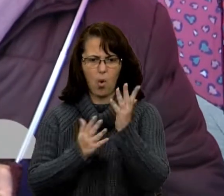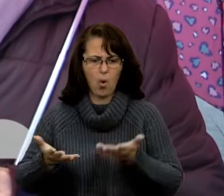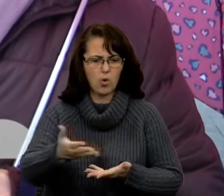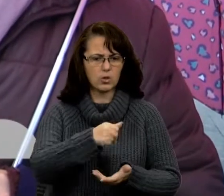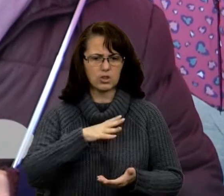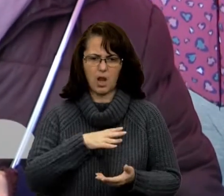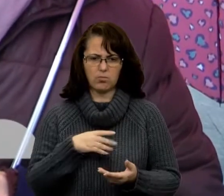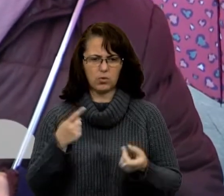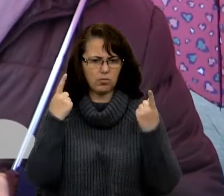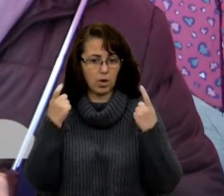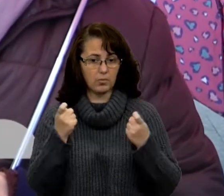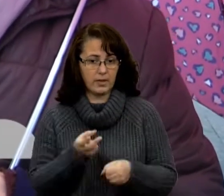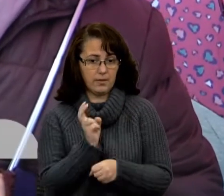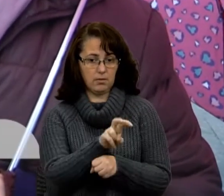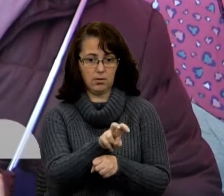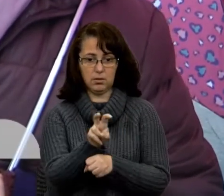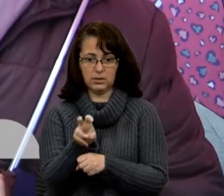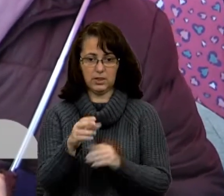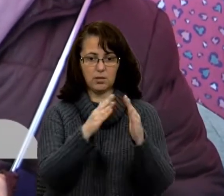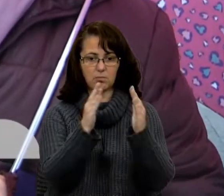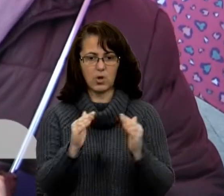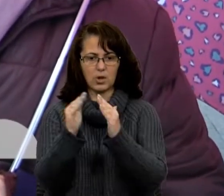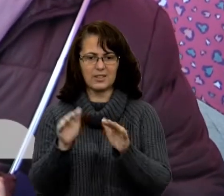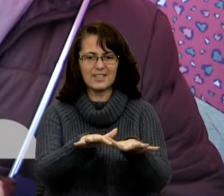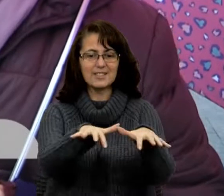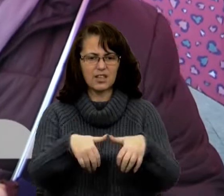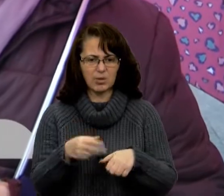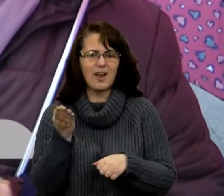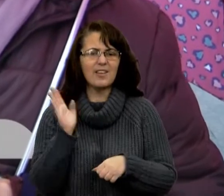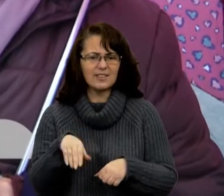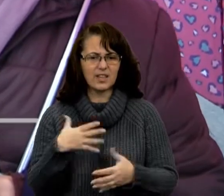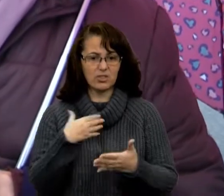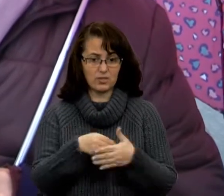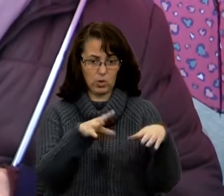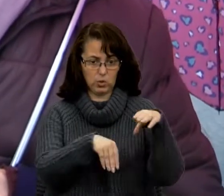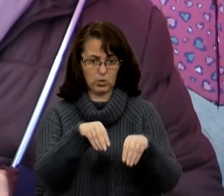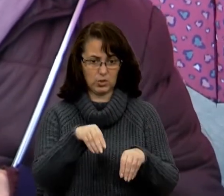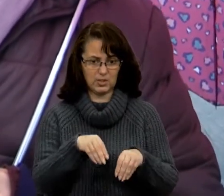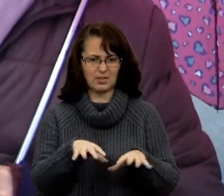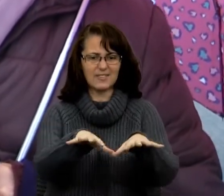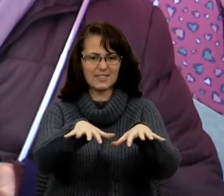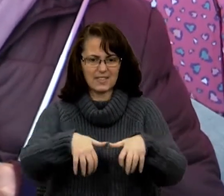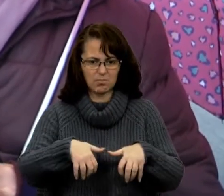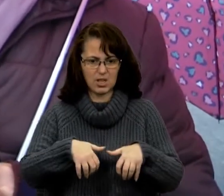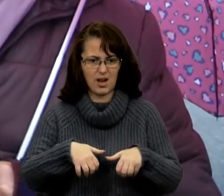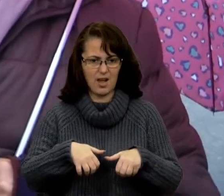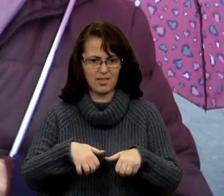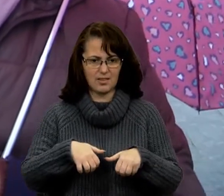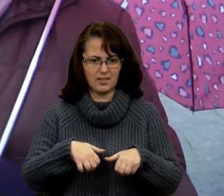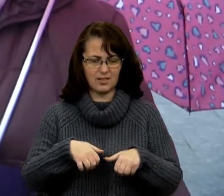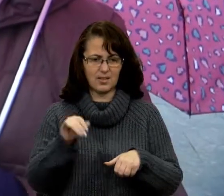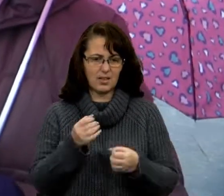І ходили по хатах, забирали, навіть свої сусіди забирали і